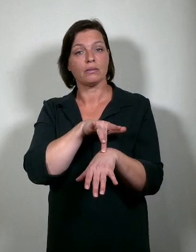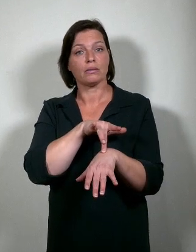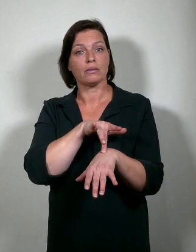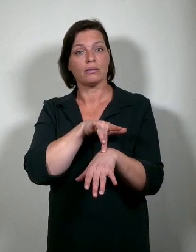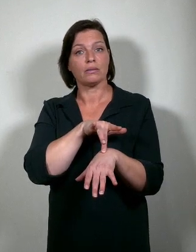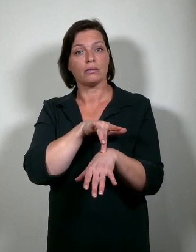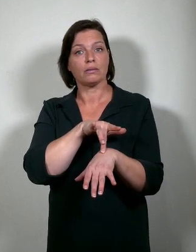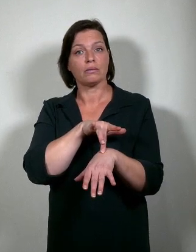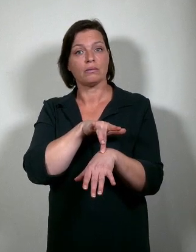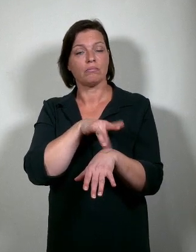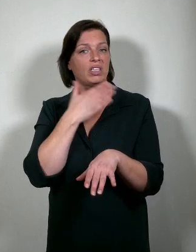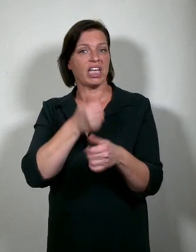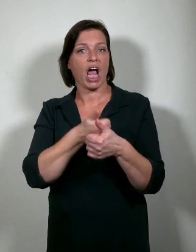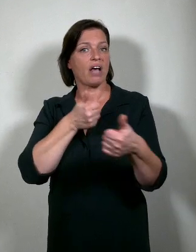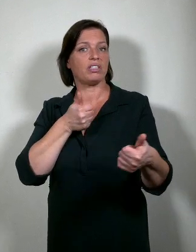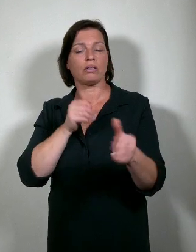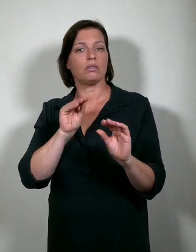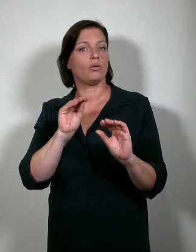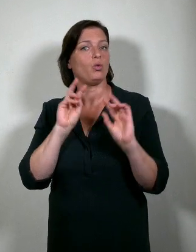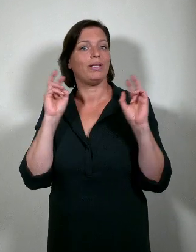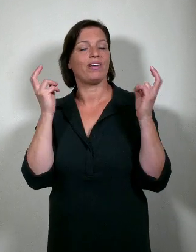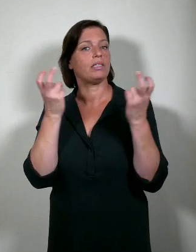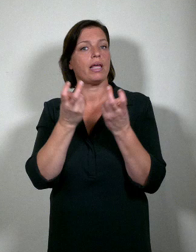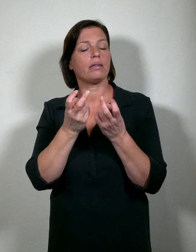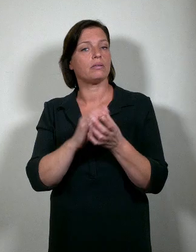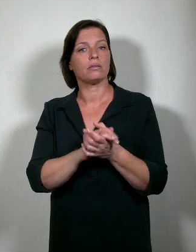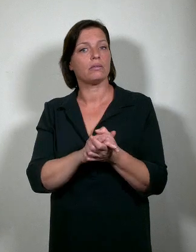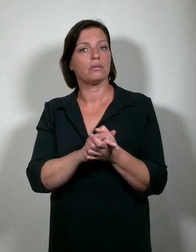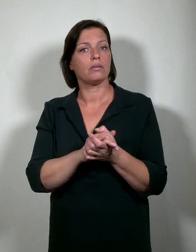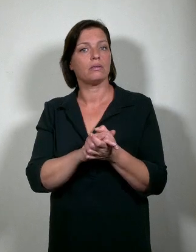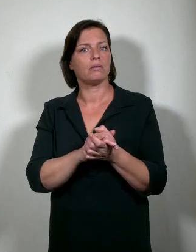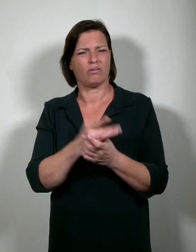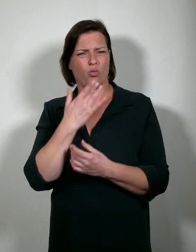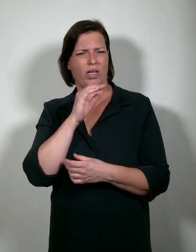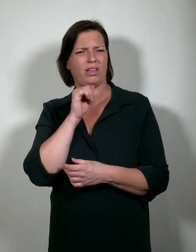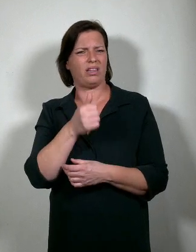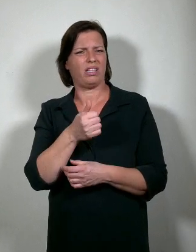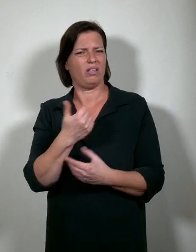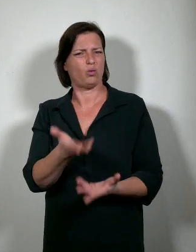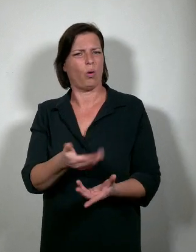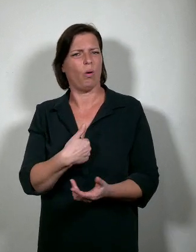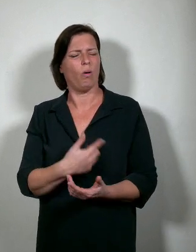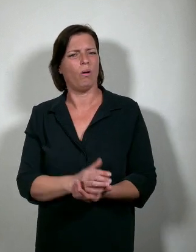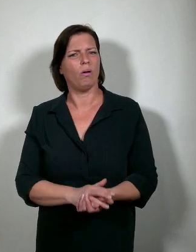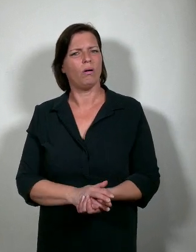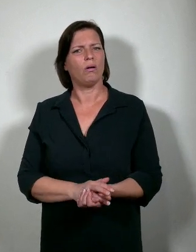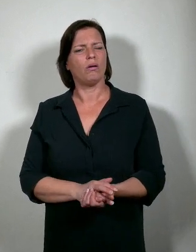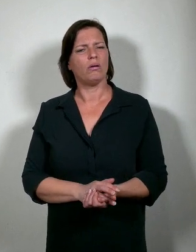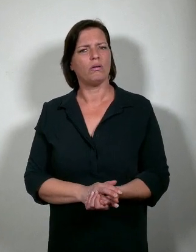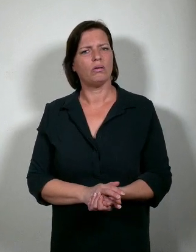afstandsuniversiteit. De UGent wil geen afstandsuniversiteit zijn.